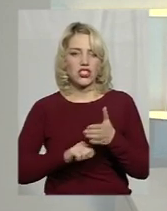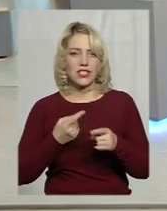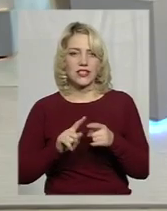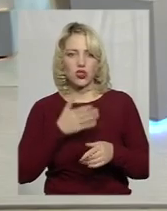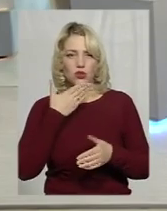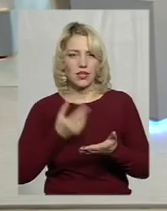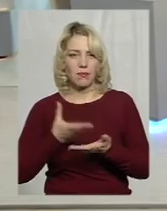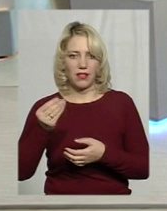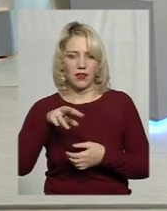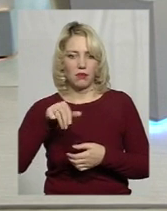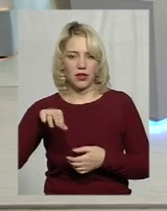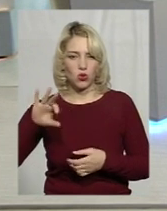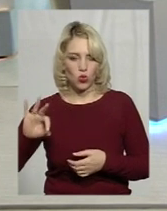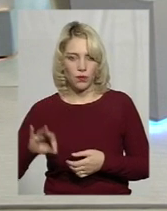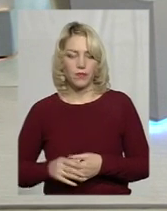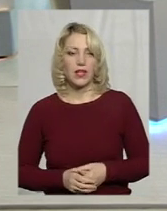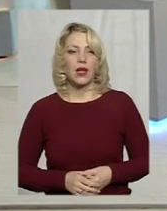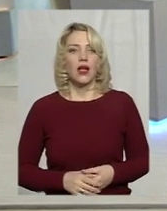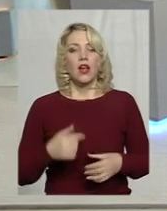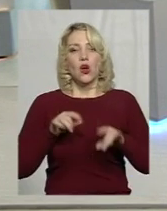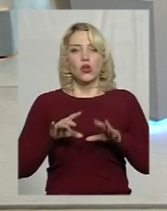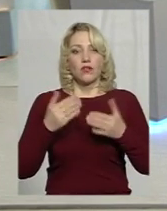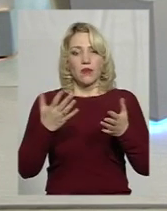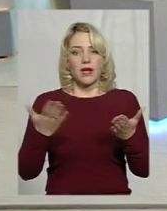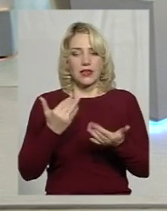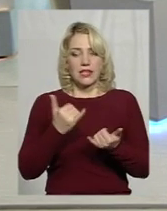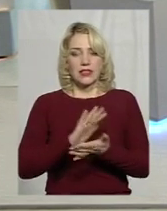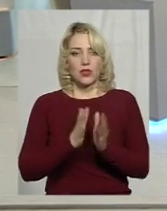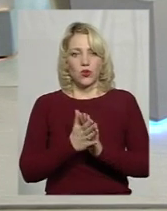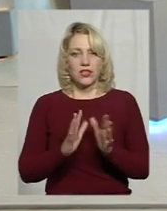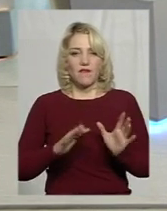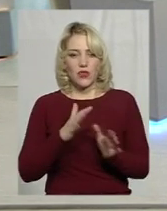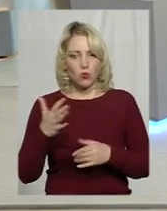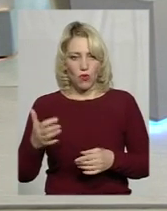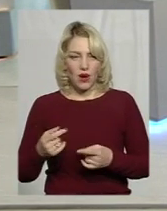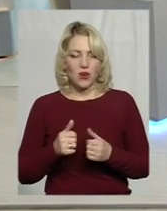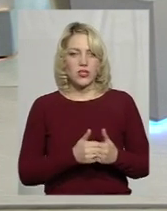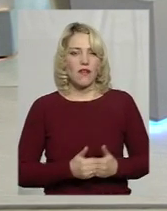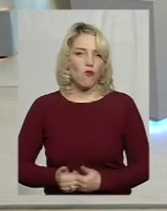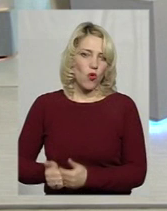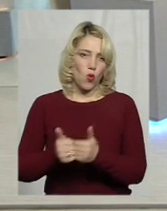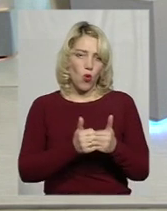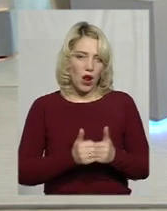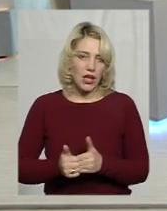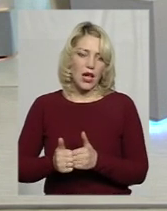розкажу вам, яка зараз ситуація відбувається, взагалі, вкругу, там, автомобілістів.